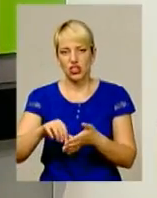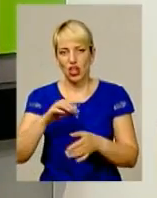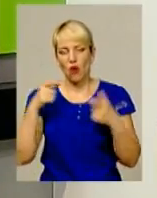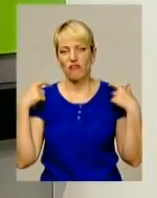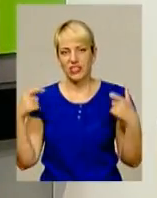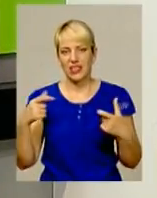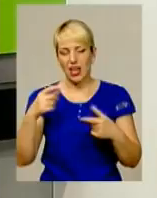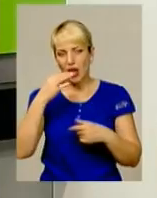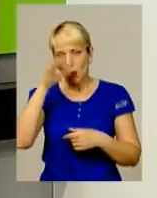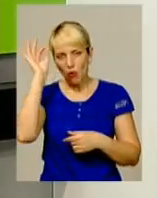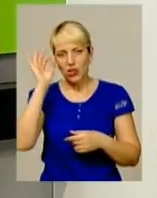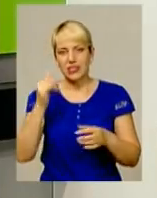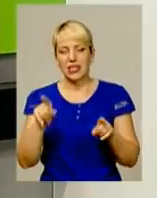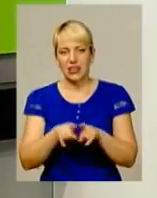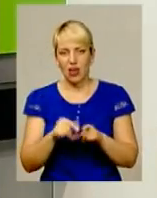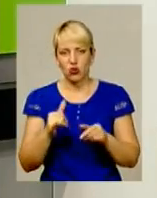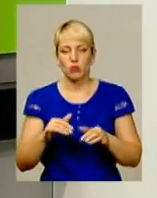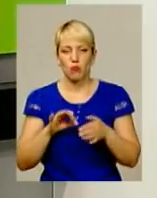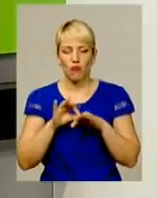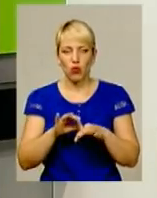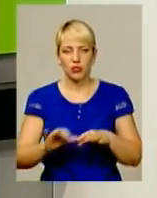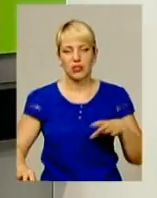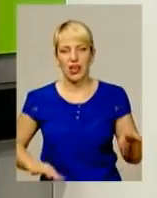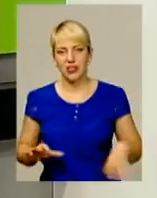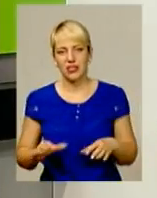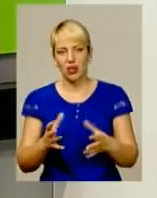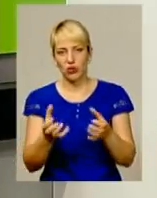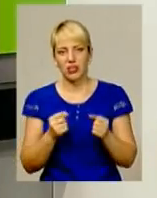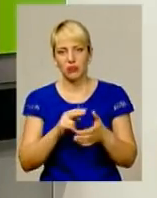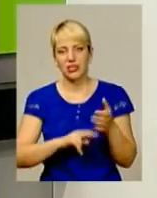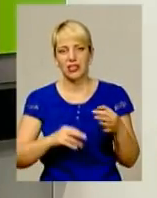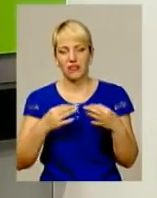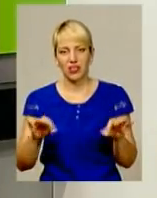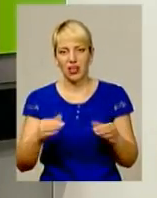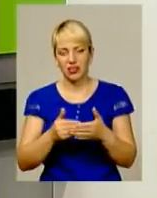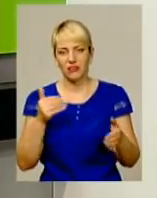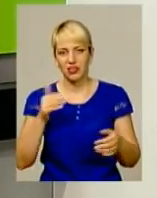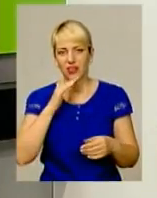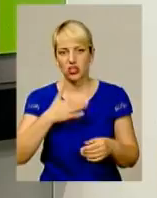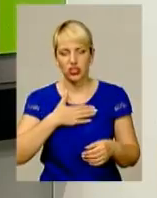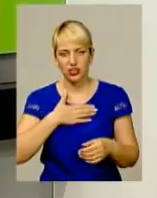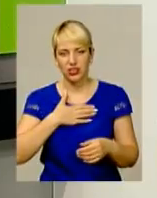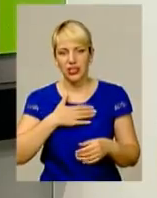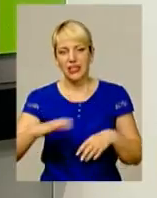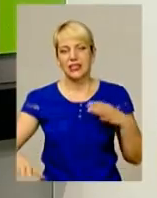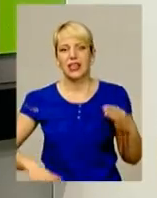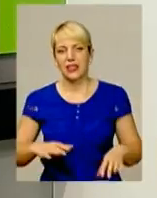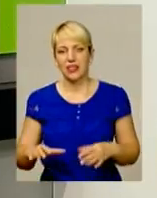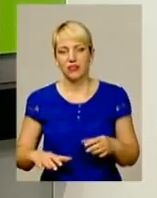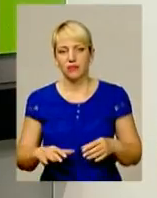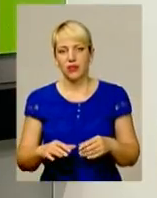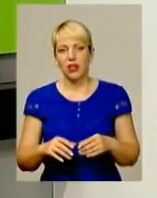також проходять відповідні тренінги і отримують сертифікати від наших тренерів